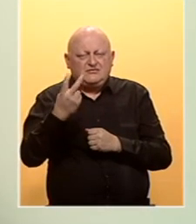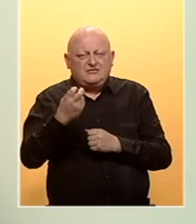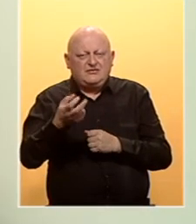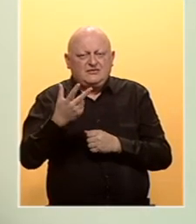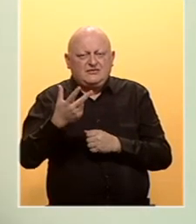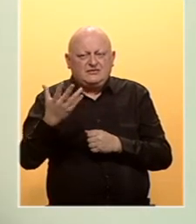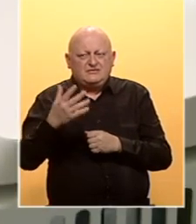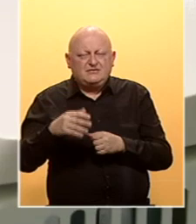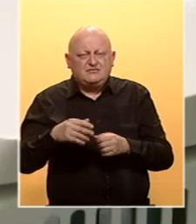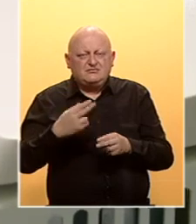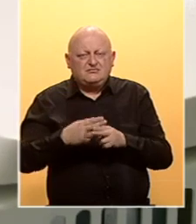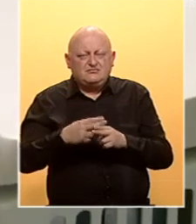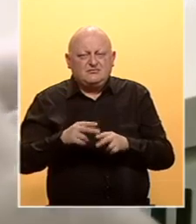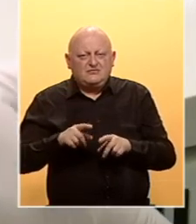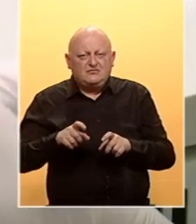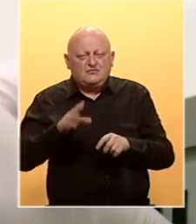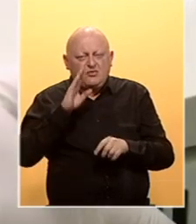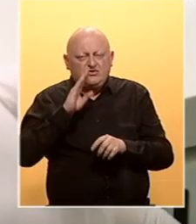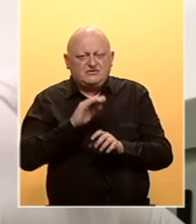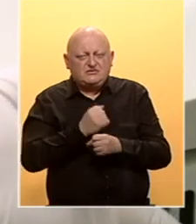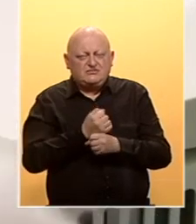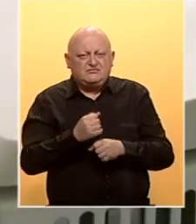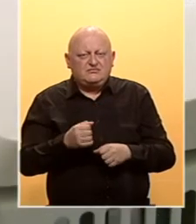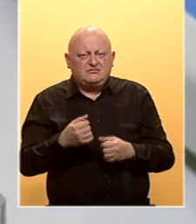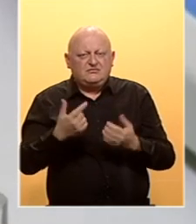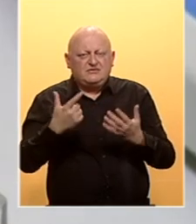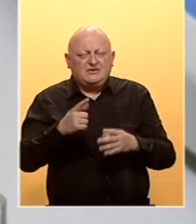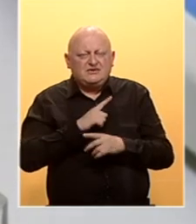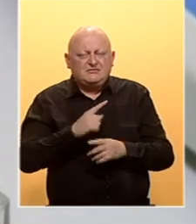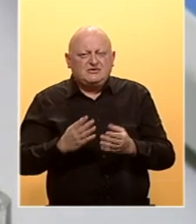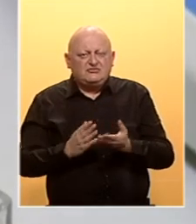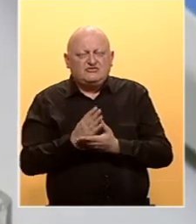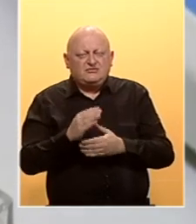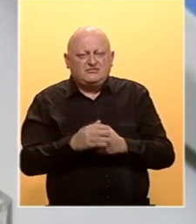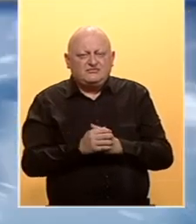235. novozaraženih koronavirusom u Bosni i Hercegovini, sedam smrtnih slučajeva.